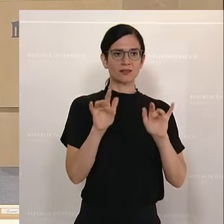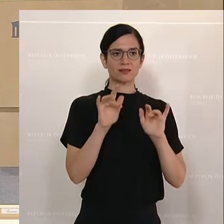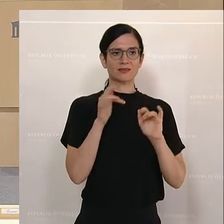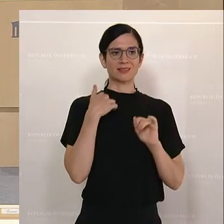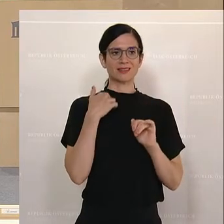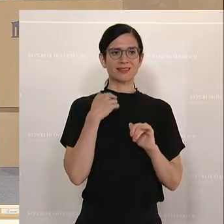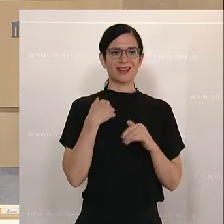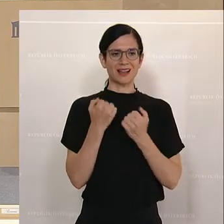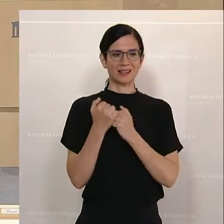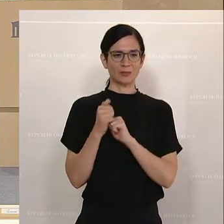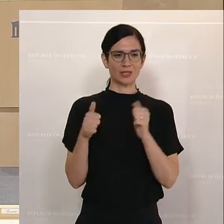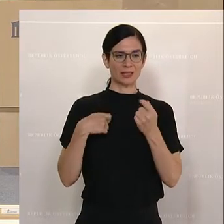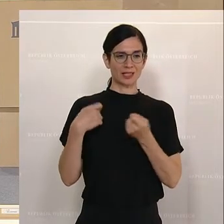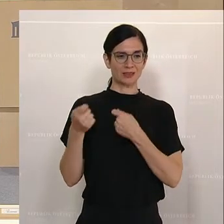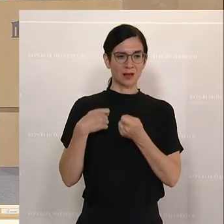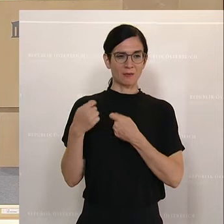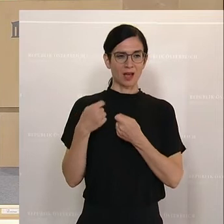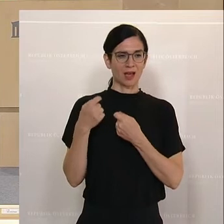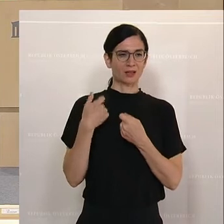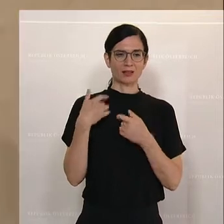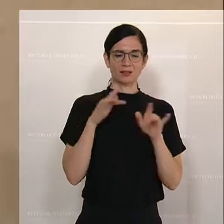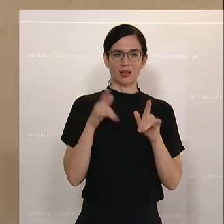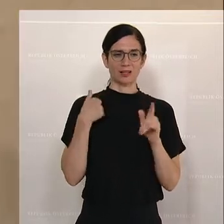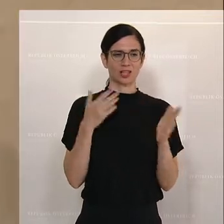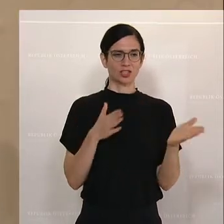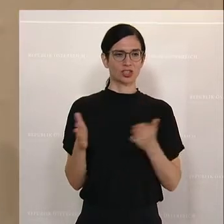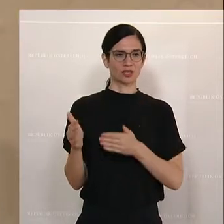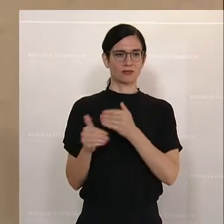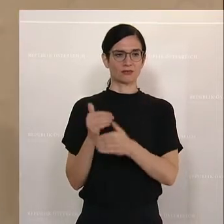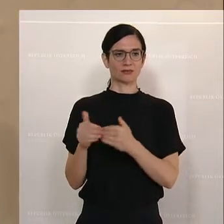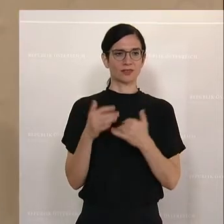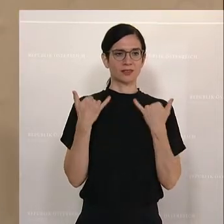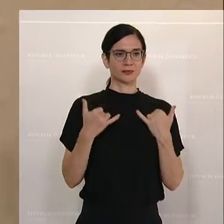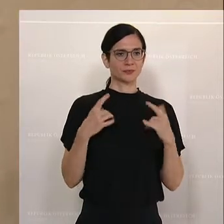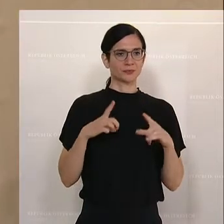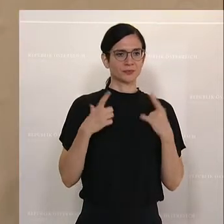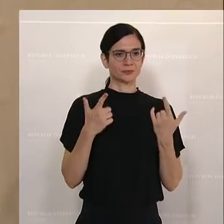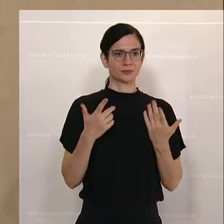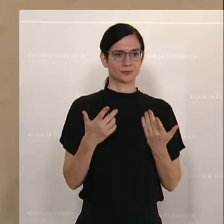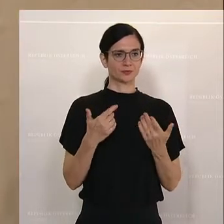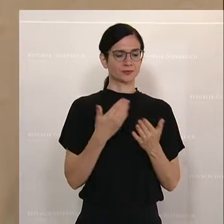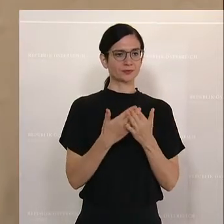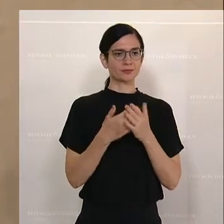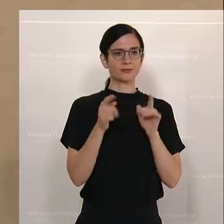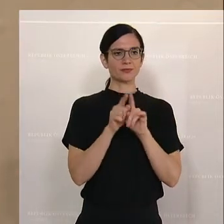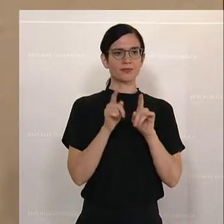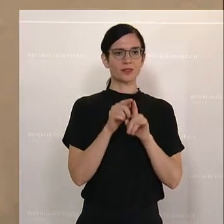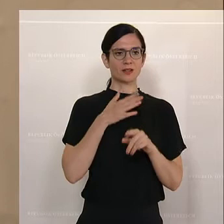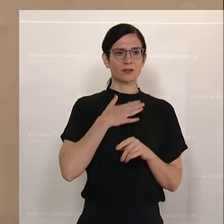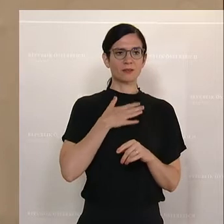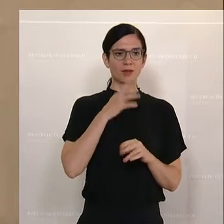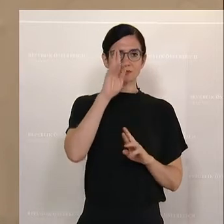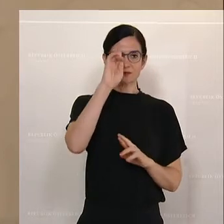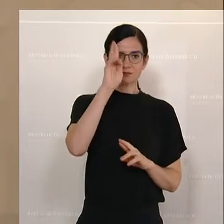eines liberalisierten Marktes auch ist. Wir erleben das jetzt und an dieser Stelle auch meine Hochachtung und meine